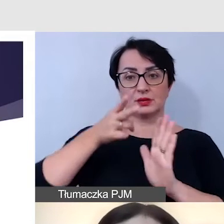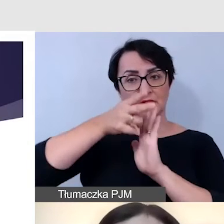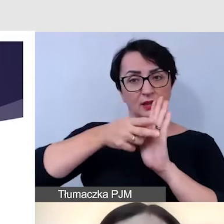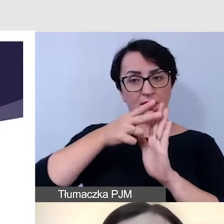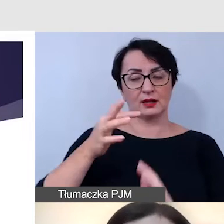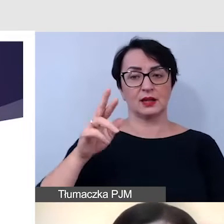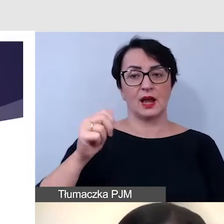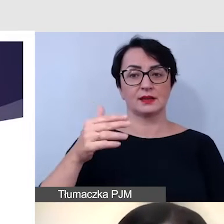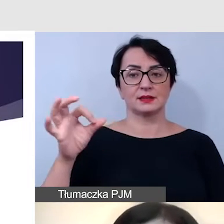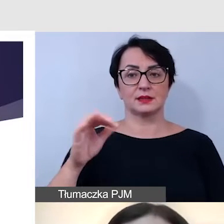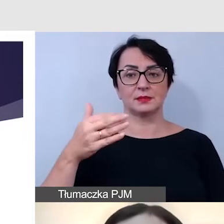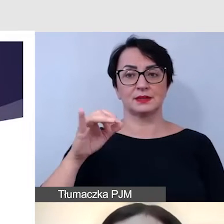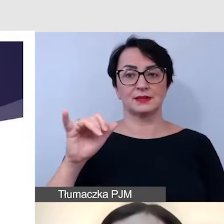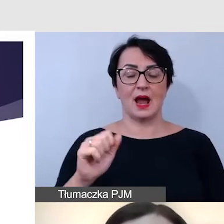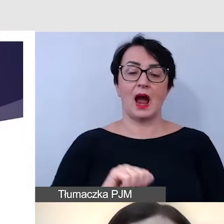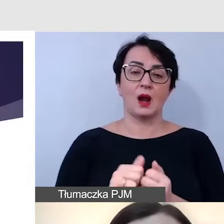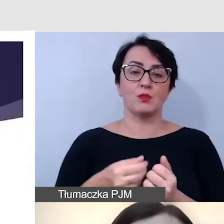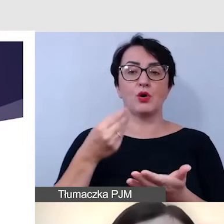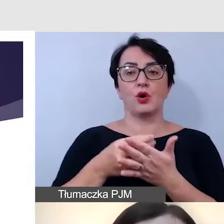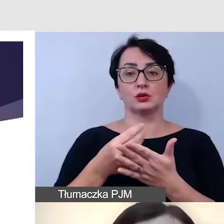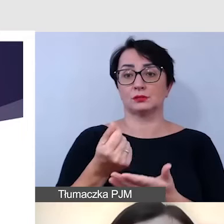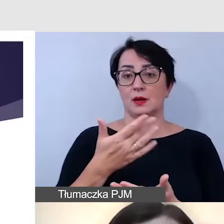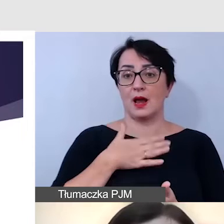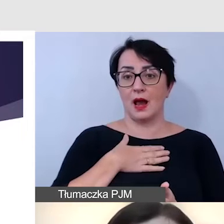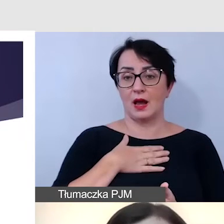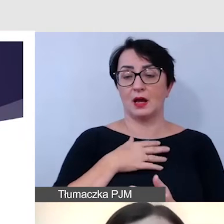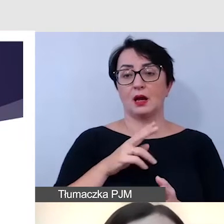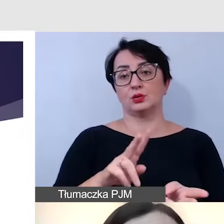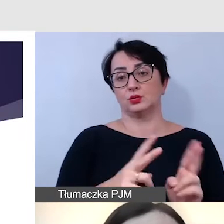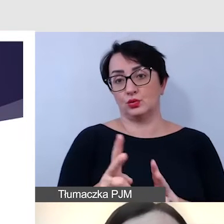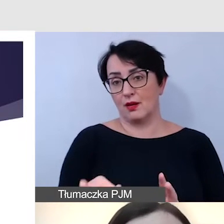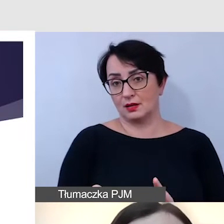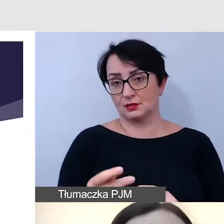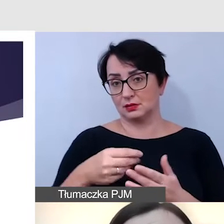wydarzenia, albo czy są koszty na przykład na tłumaczy,